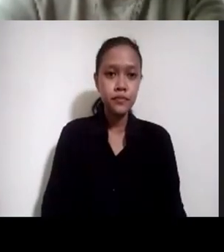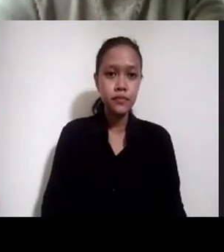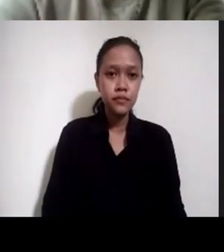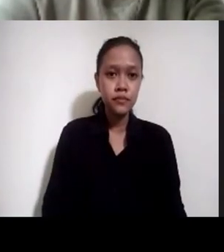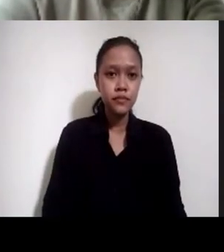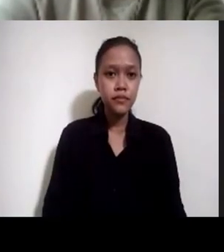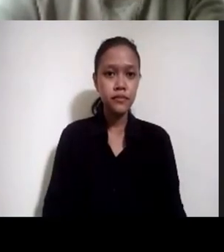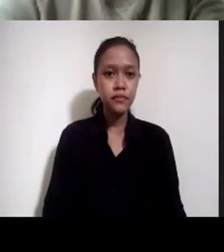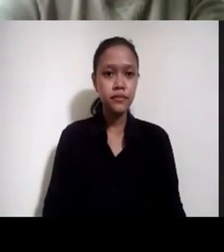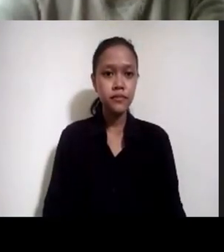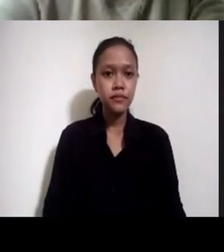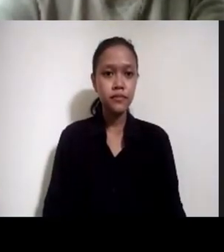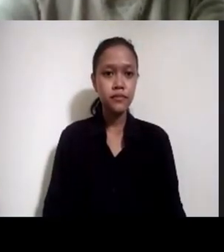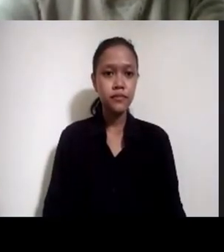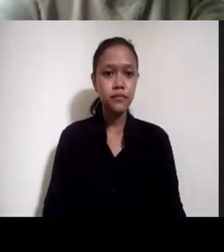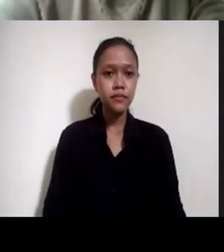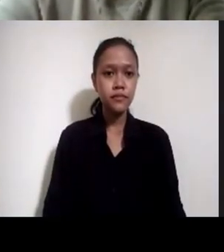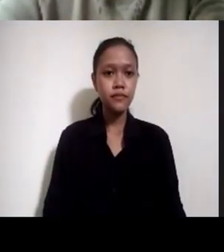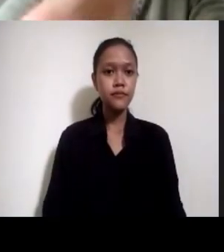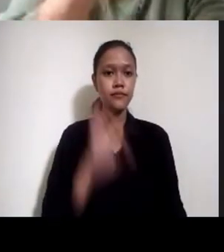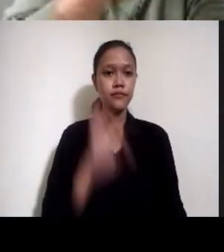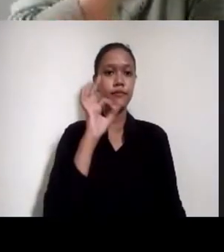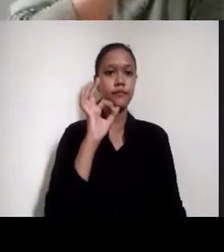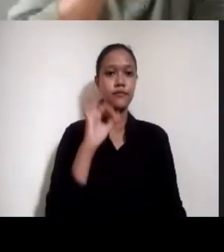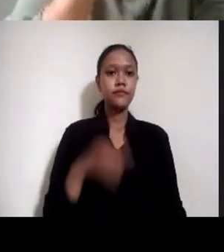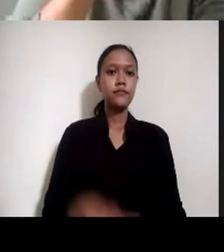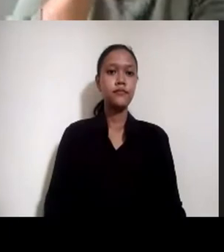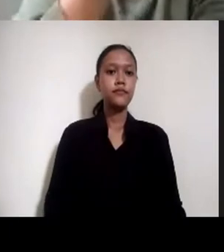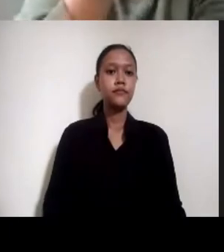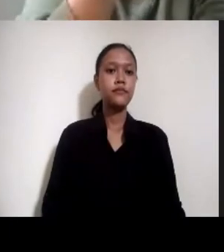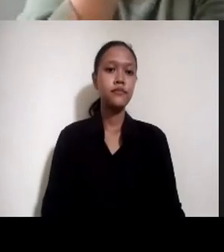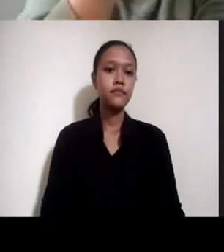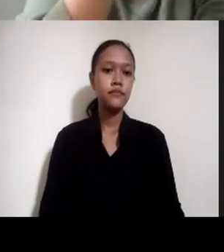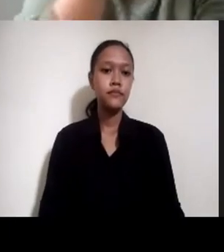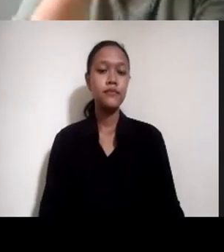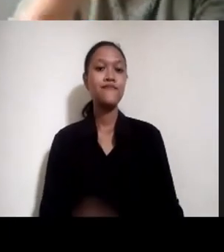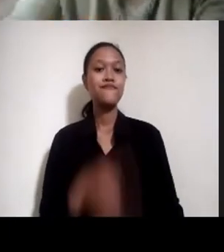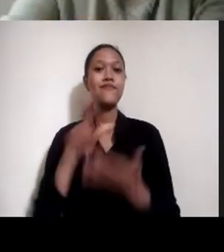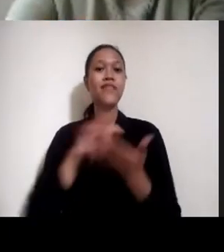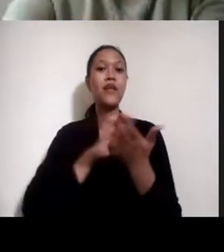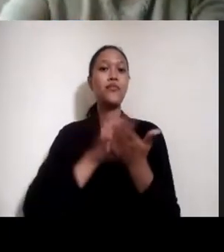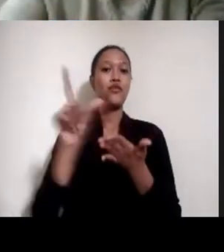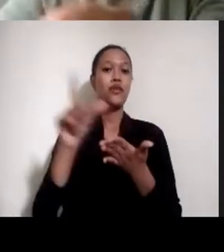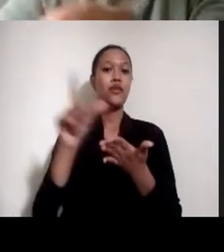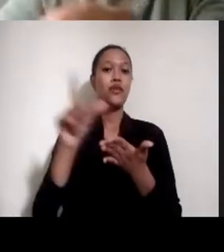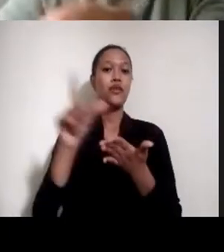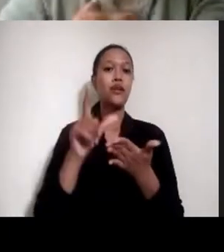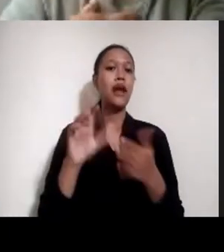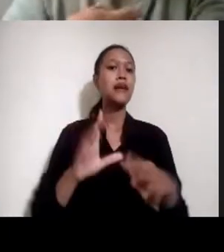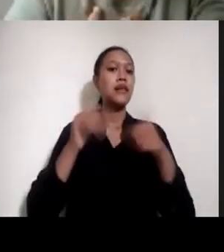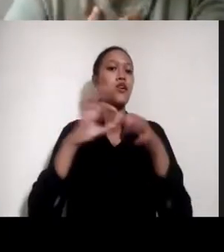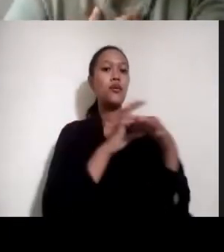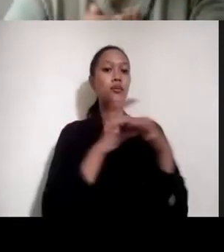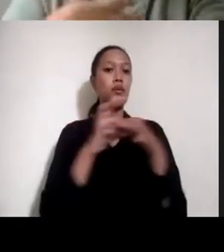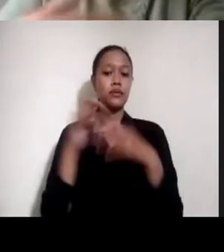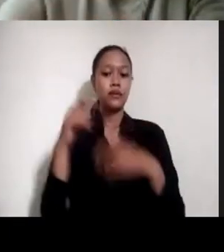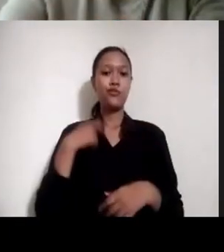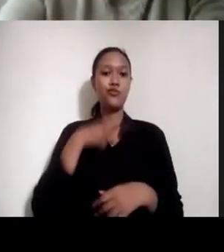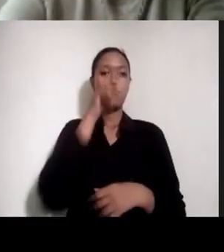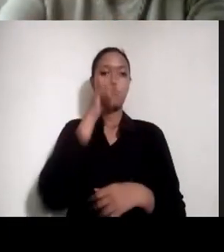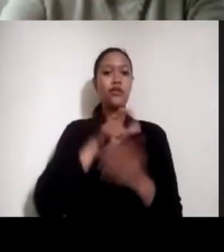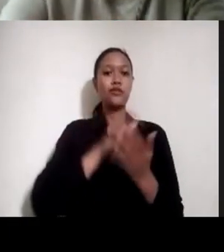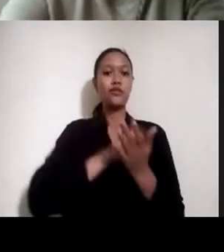Oke. Ini laporan yang hasil dari kolaborasi aku sebagai jurnalis.